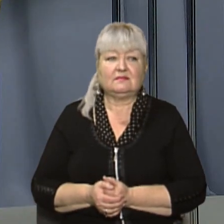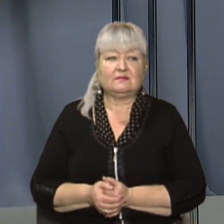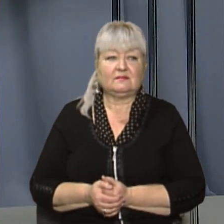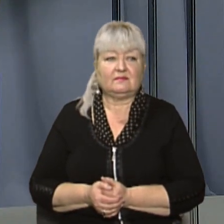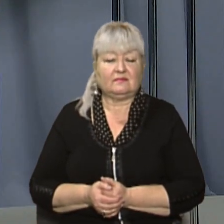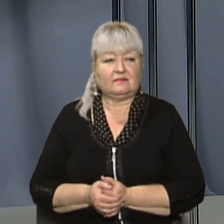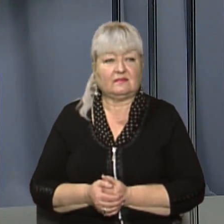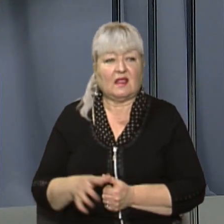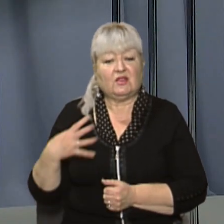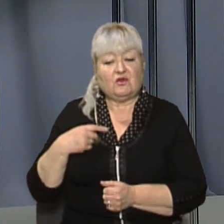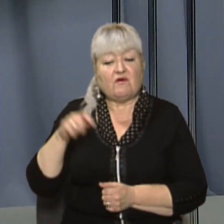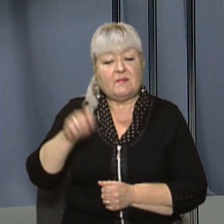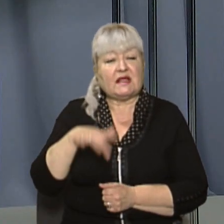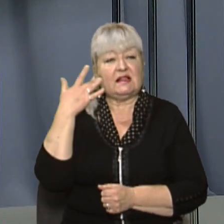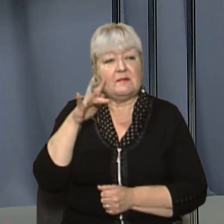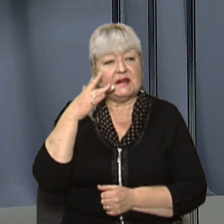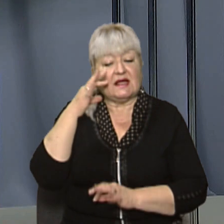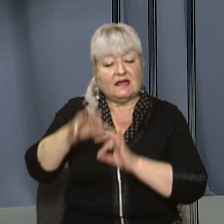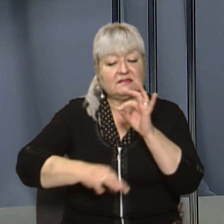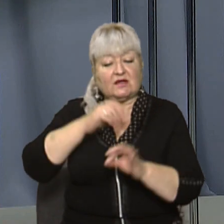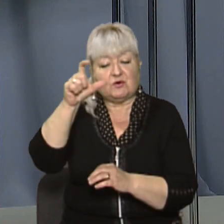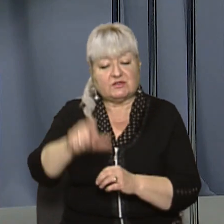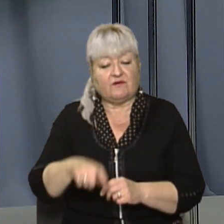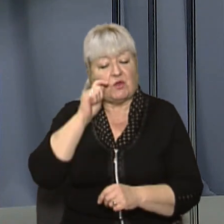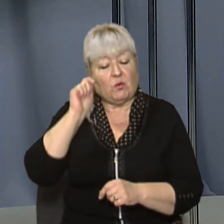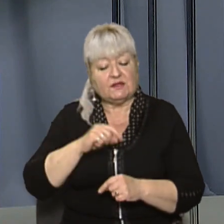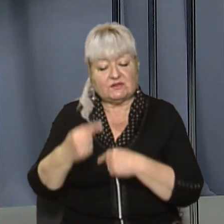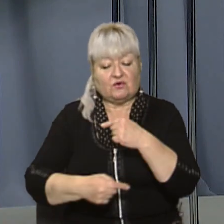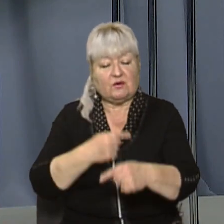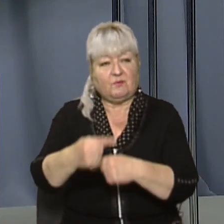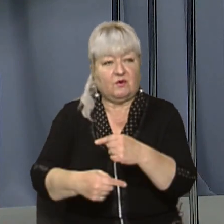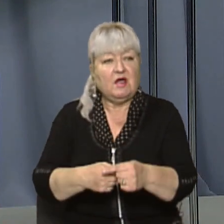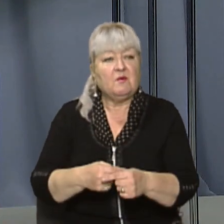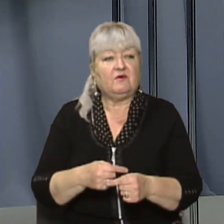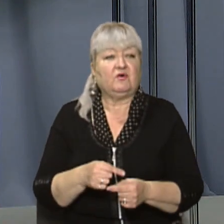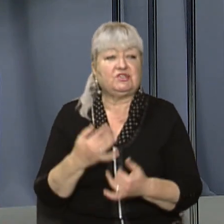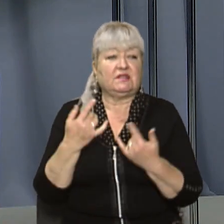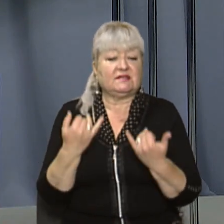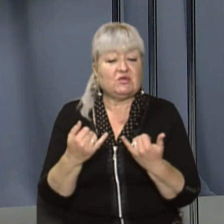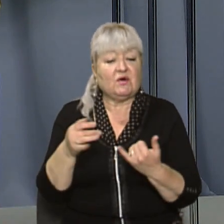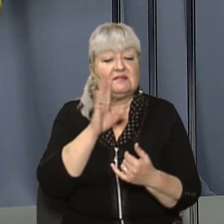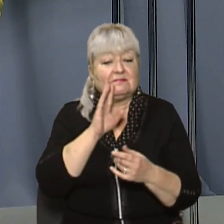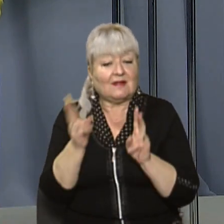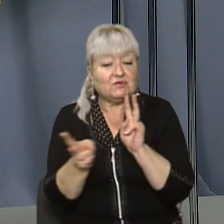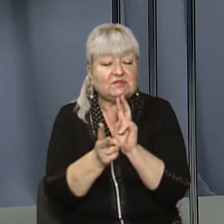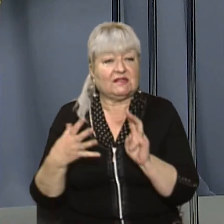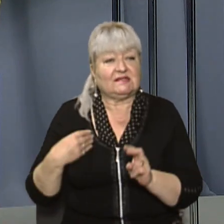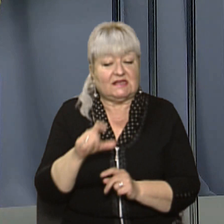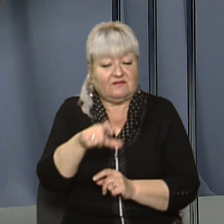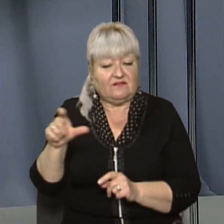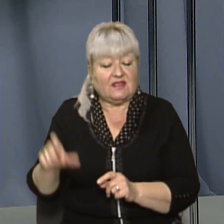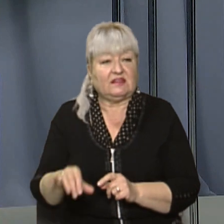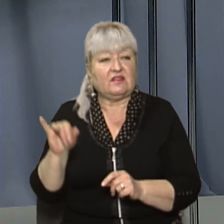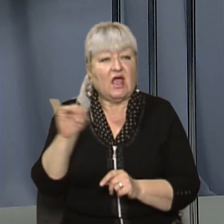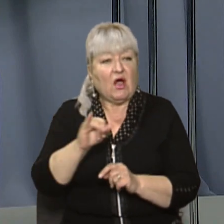До Львова приїхала американська астронавтка українського походження Гайдемарі Стефанишин-Пайпер. Сьогодні вона зустрілася із львів'янами у